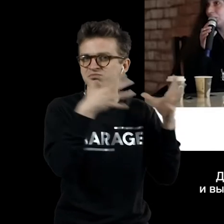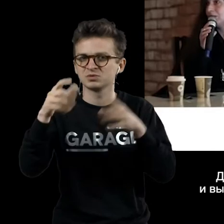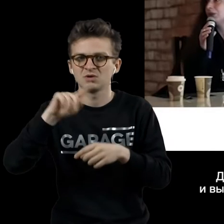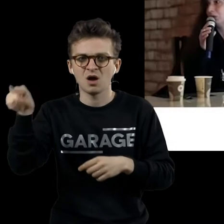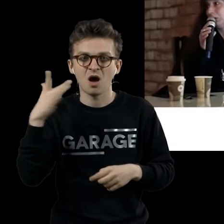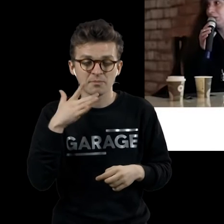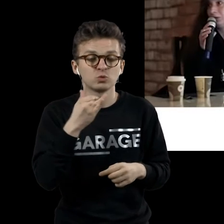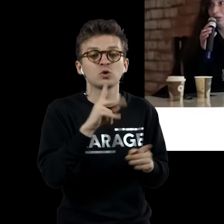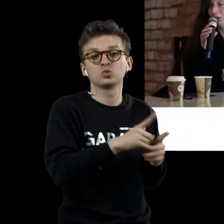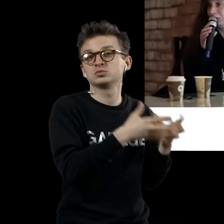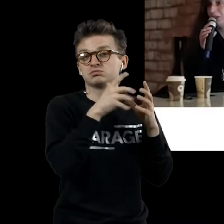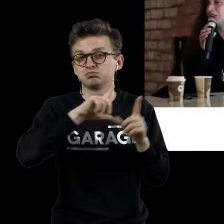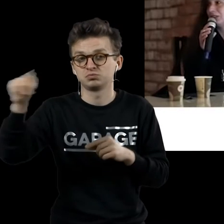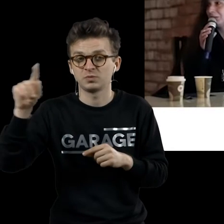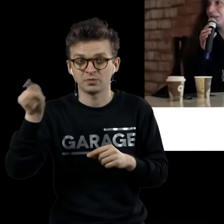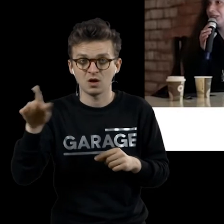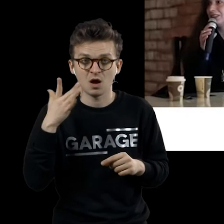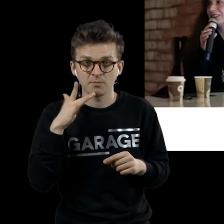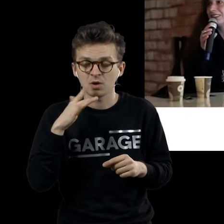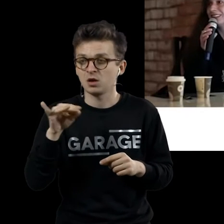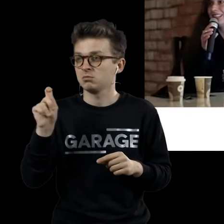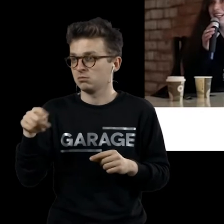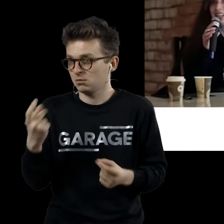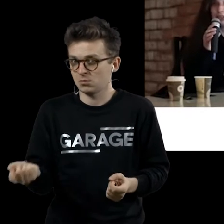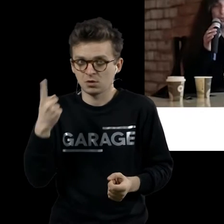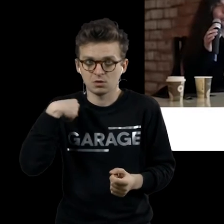выясняет, что, оказывается, он там страшно знаменит.